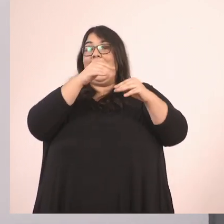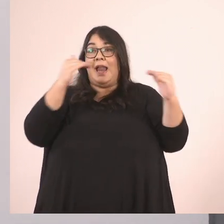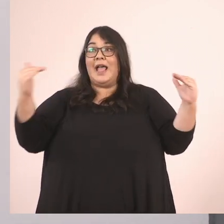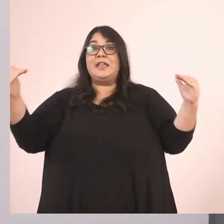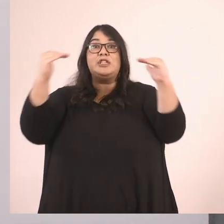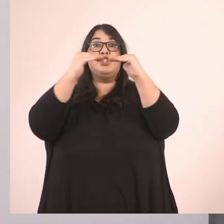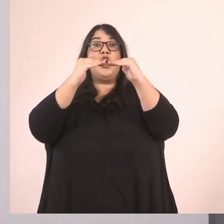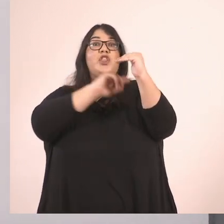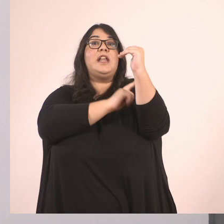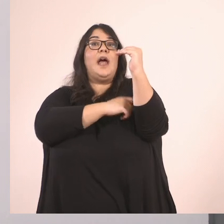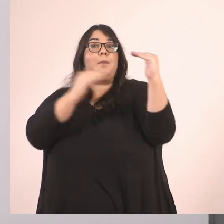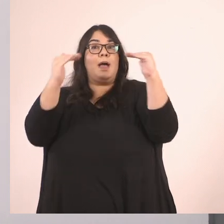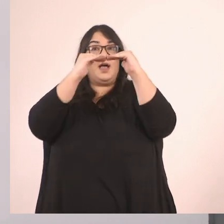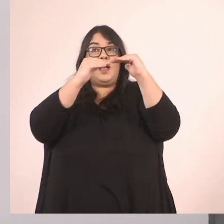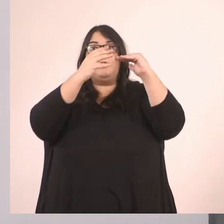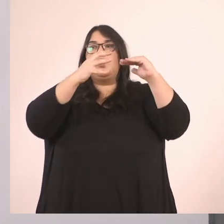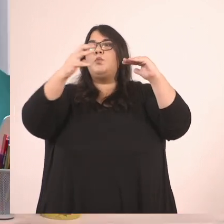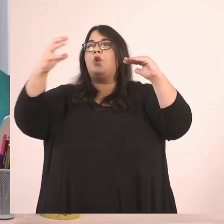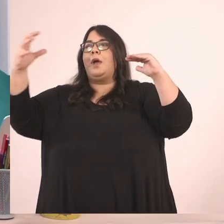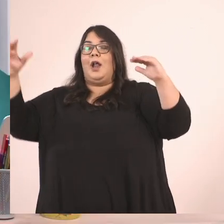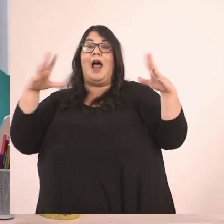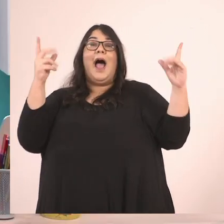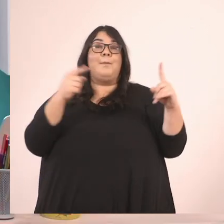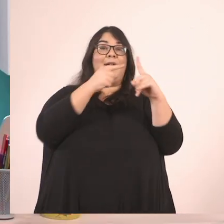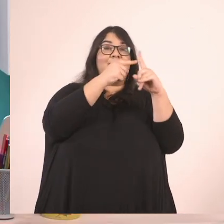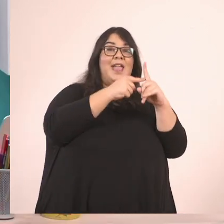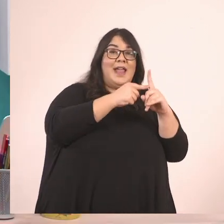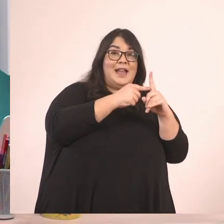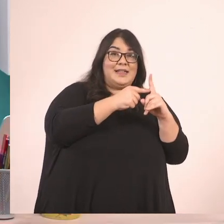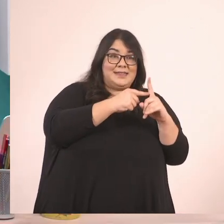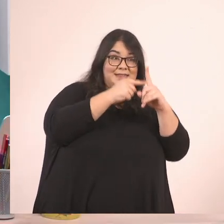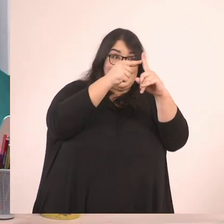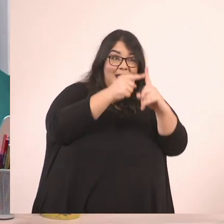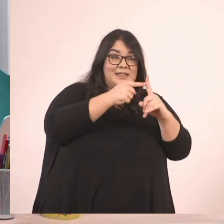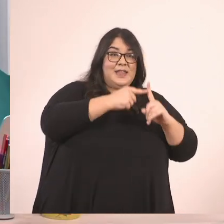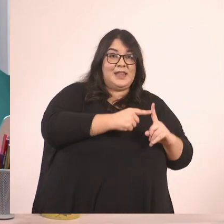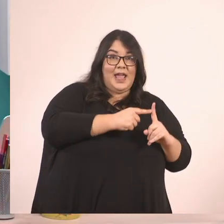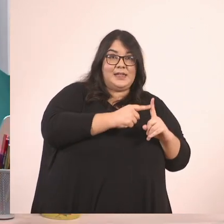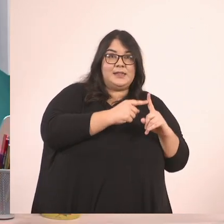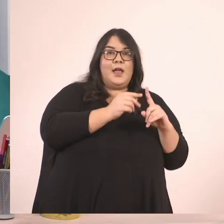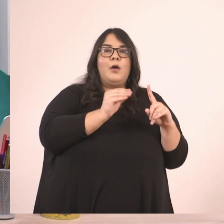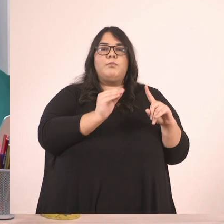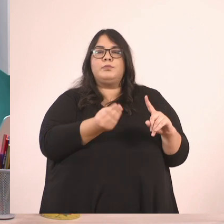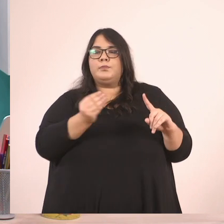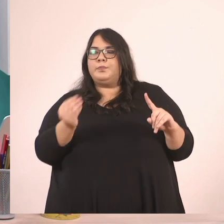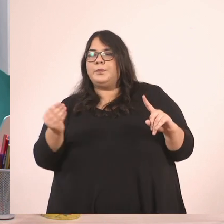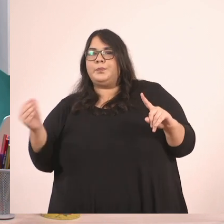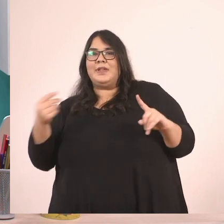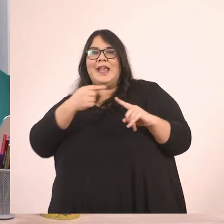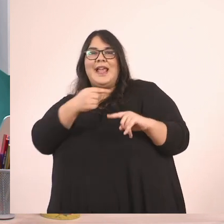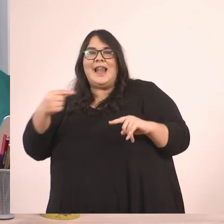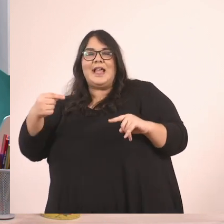θα προκύψει ένα κλάσμα με μικρότερους όρους. Θα συζητήσουμε αργότερα και θα δούμε